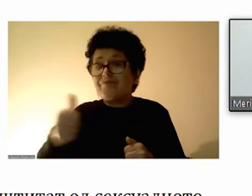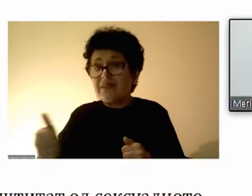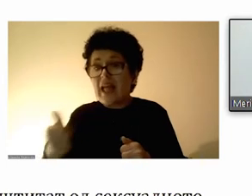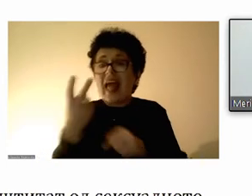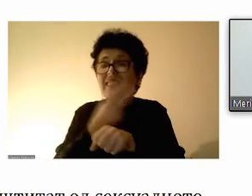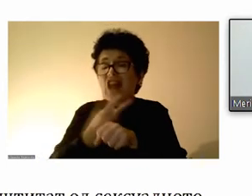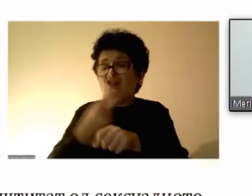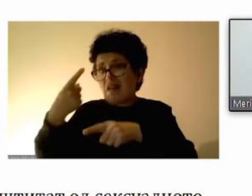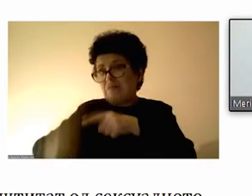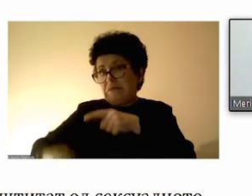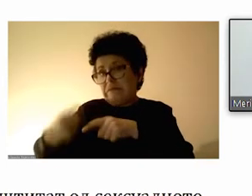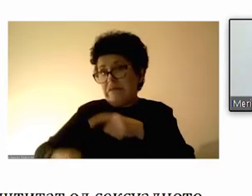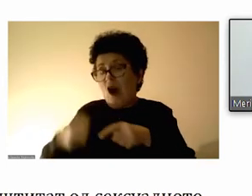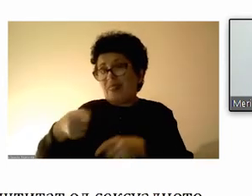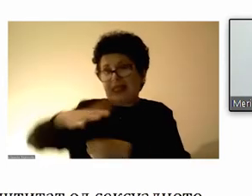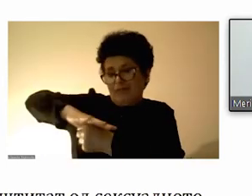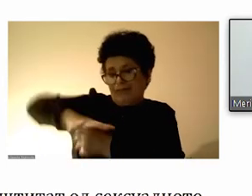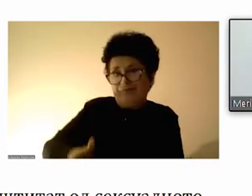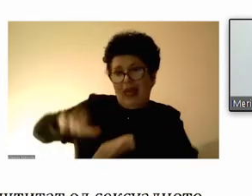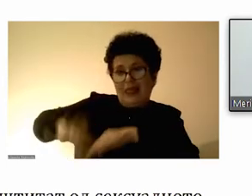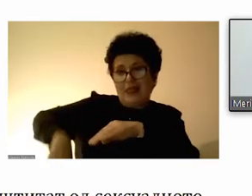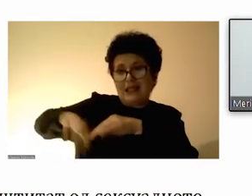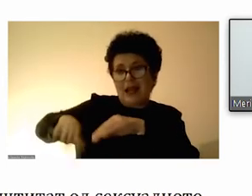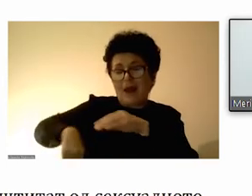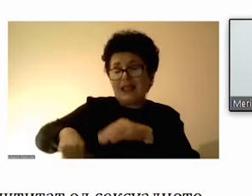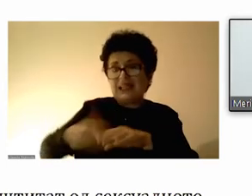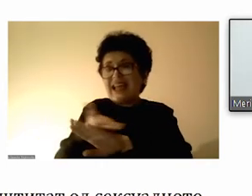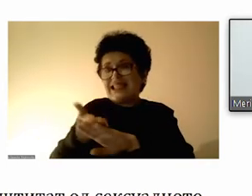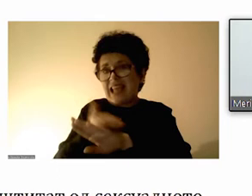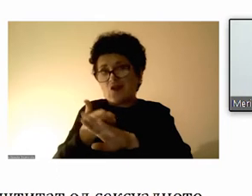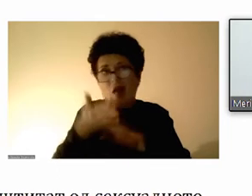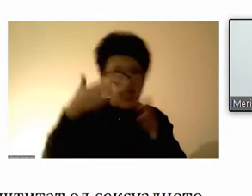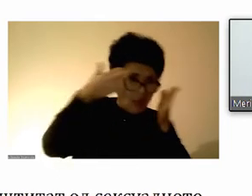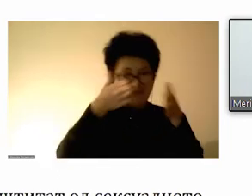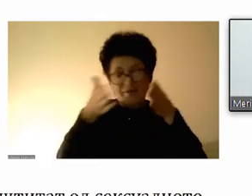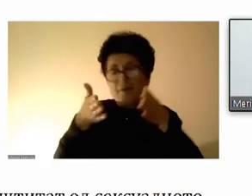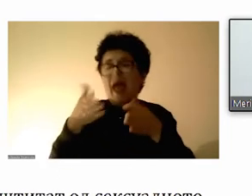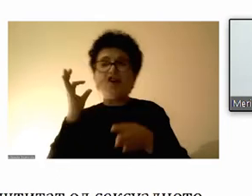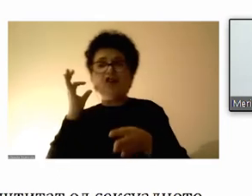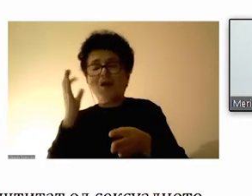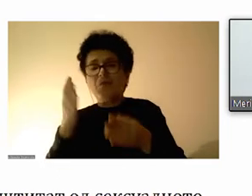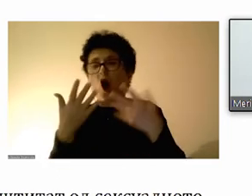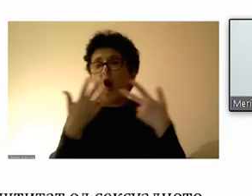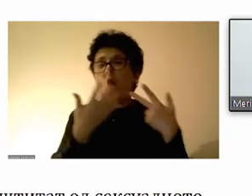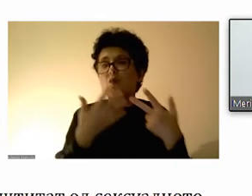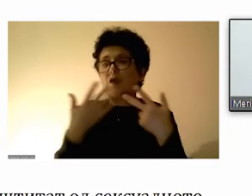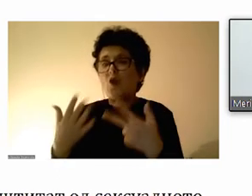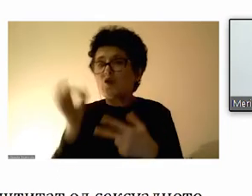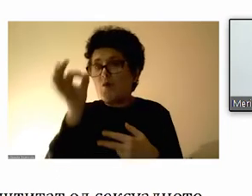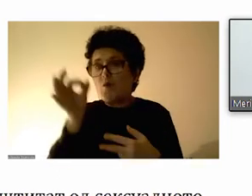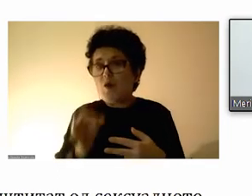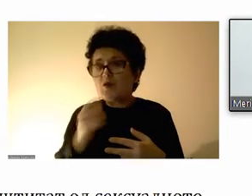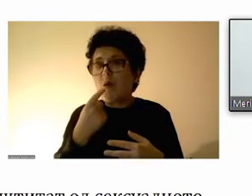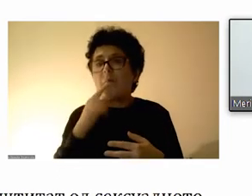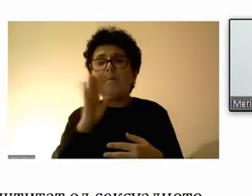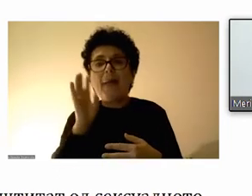последици од дискриминацијата врсу основна сексуална ориентација. 88% од испитаните